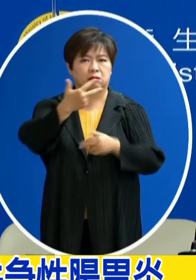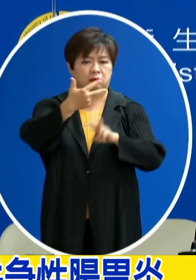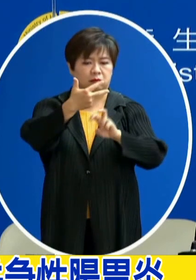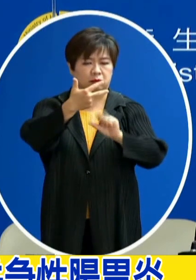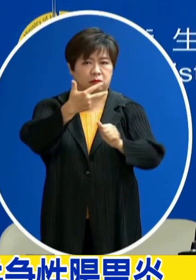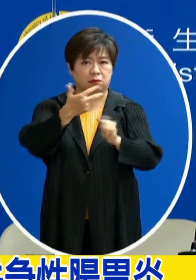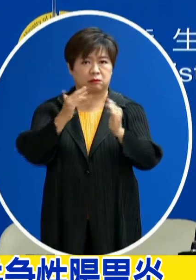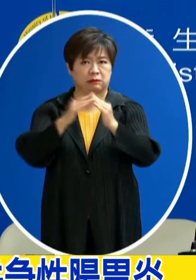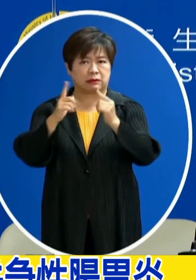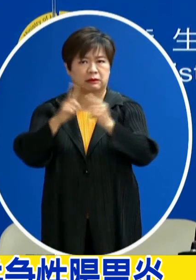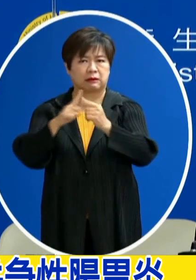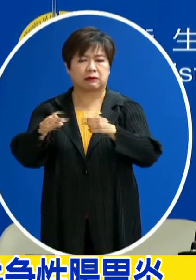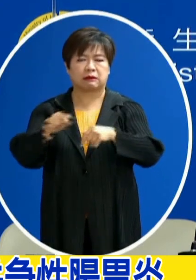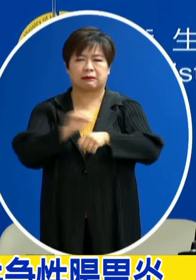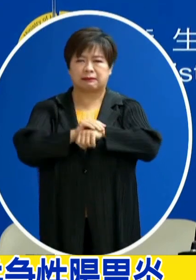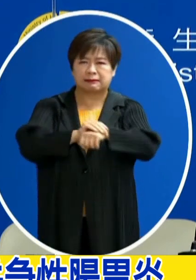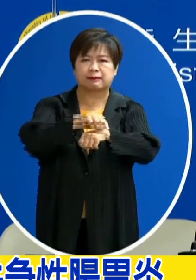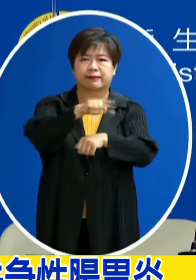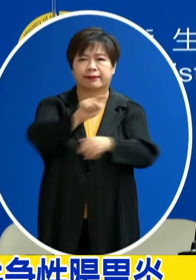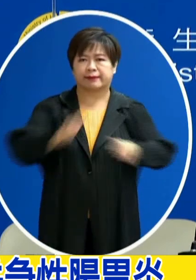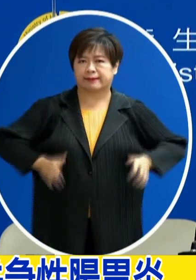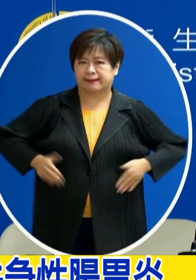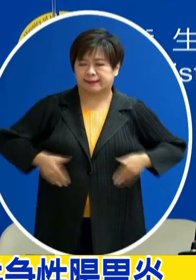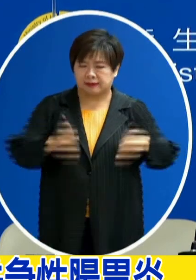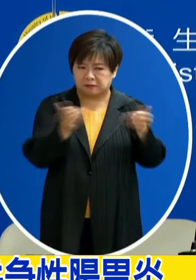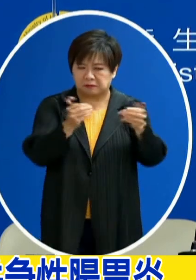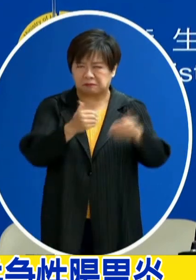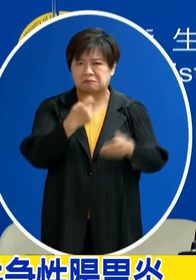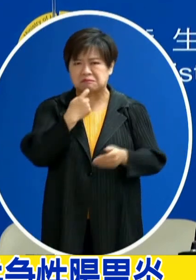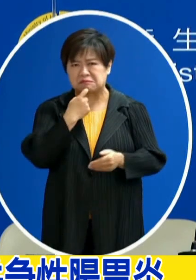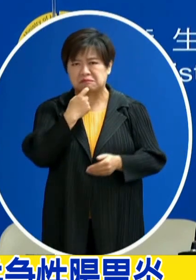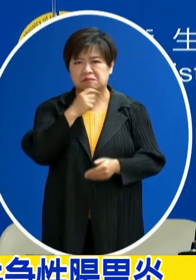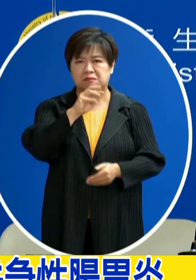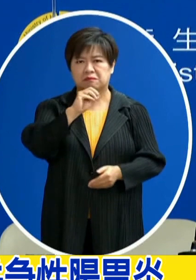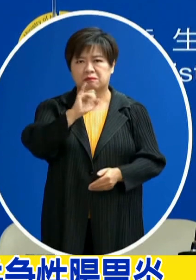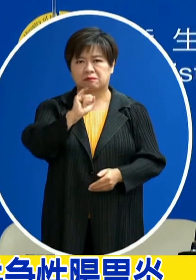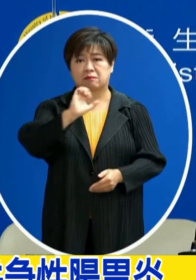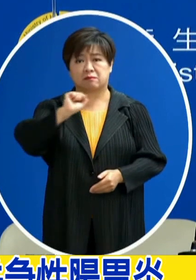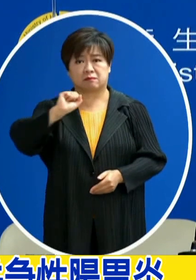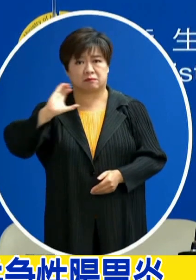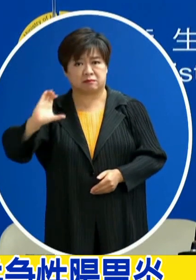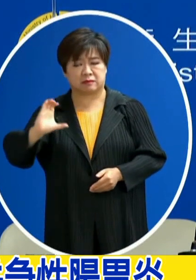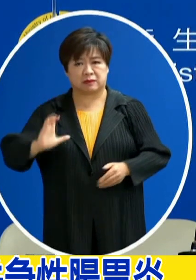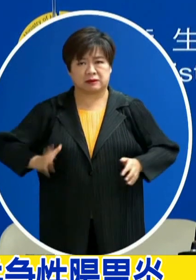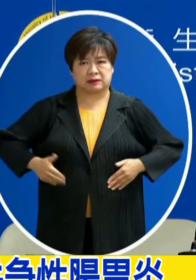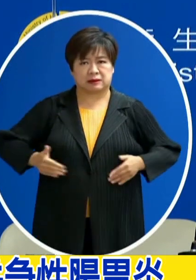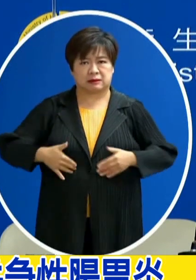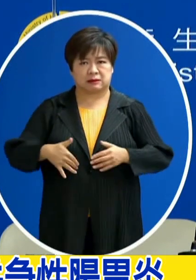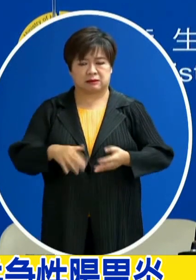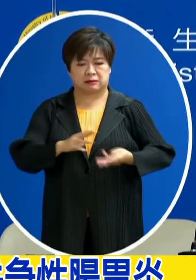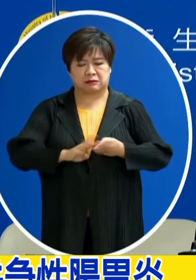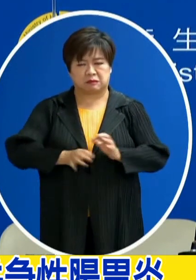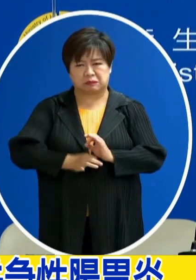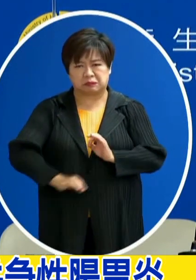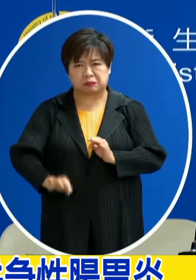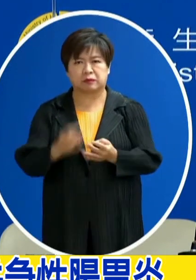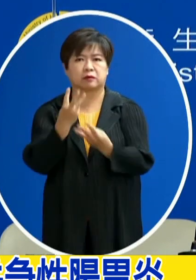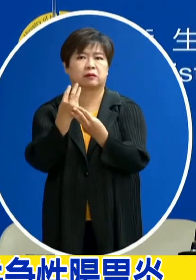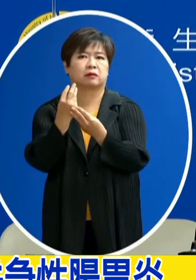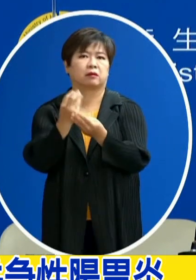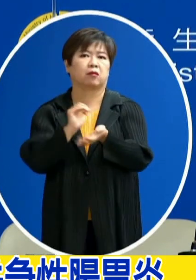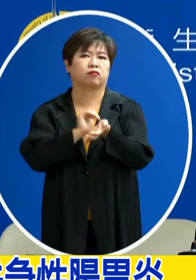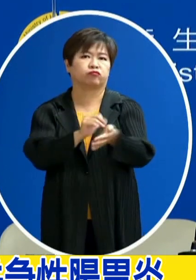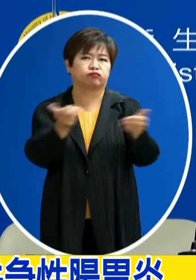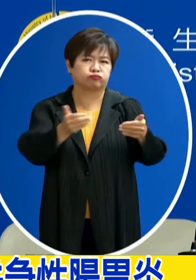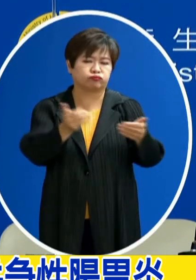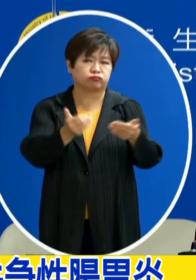家人帶往急診 那在急診這邊有懷疑是miss C 以及急性腸胃炎 所以收治住院目前還在